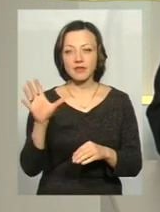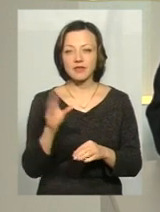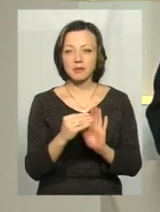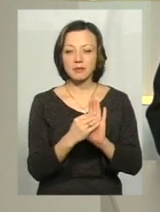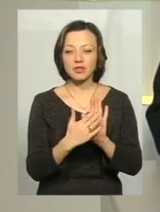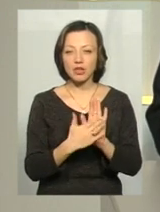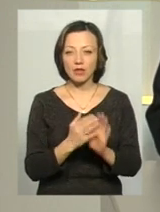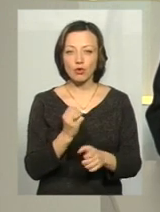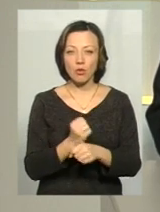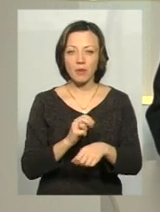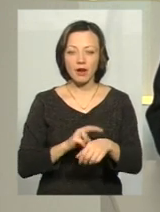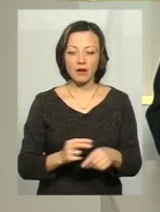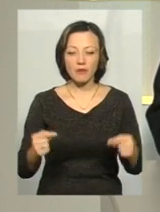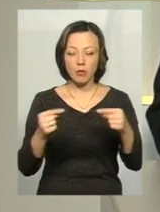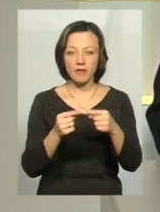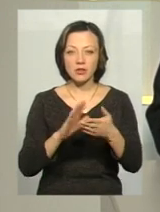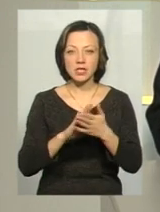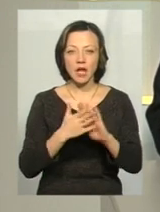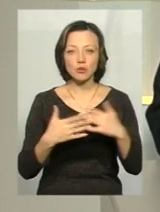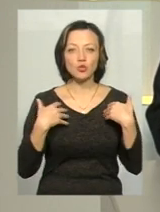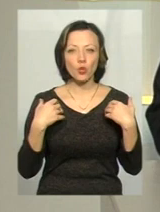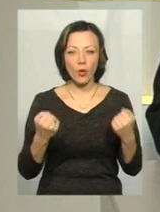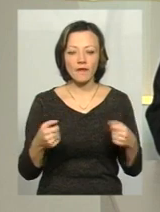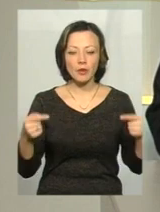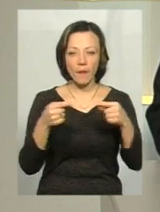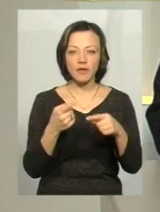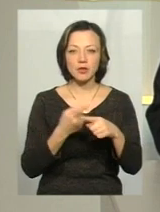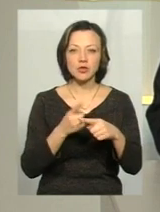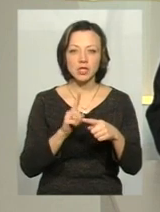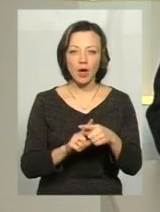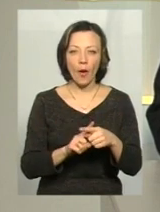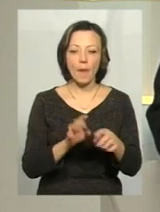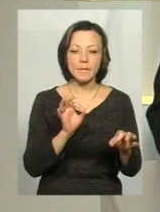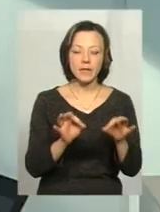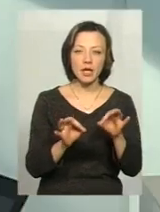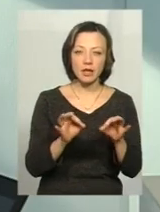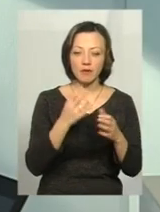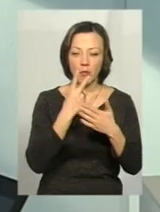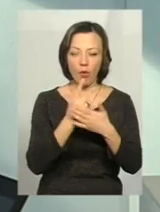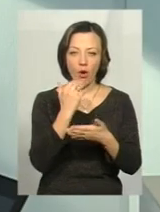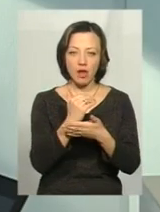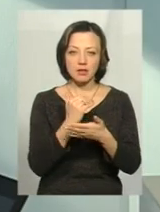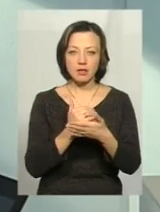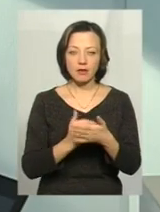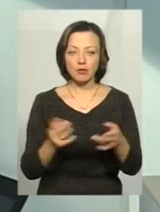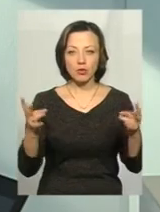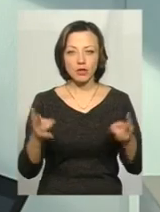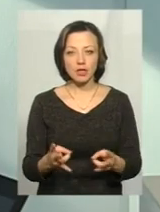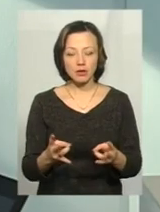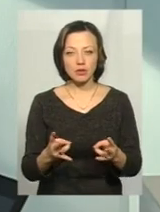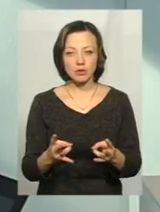лікар відповідно до стану здоров'я, відповідно до цих об'єктивних показань, який потрібно,